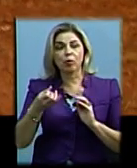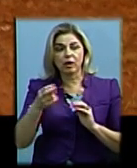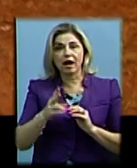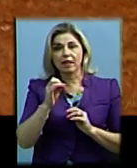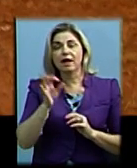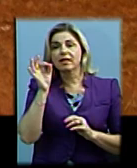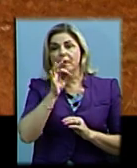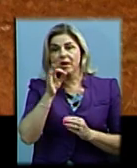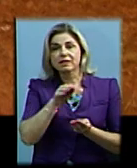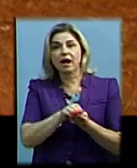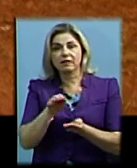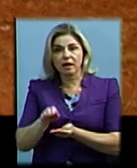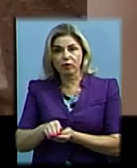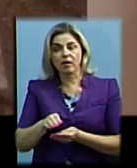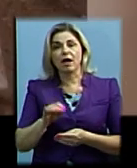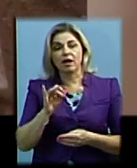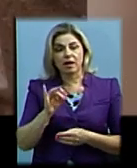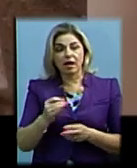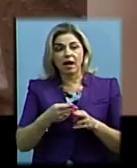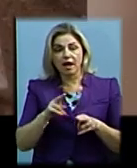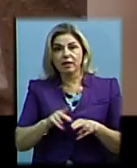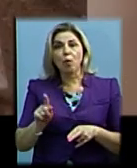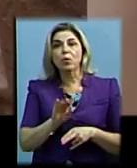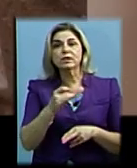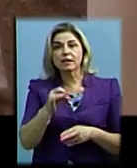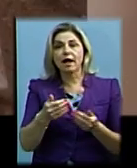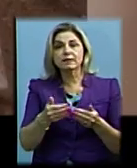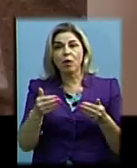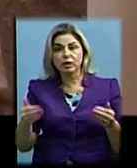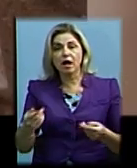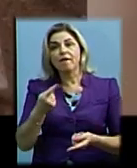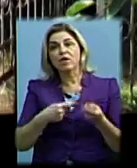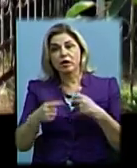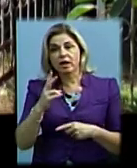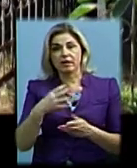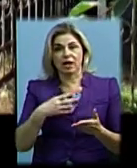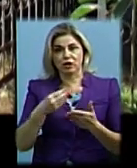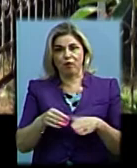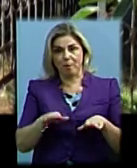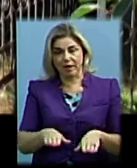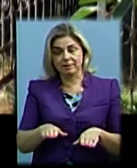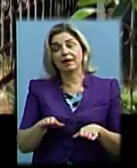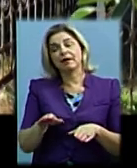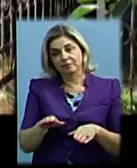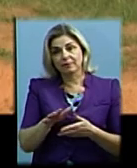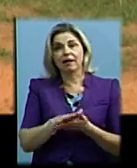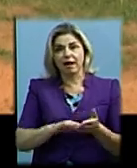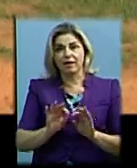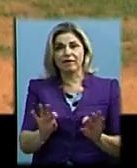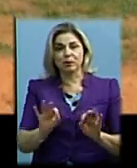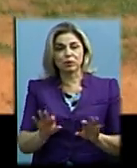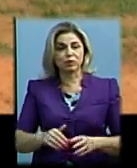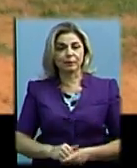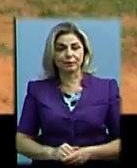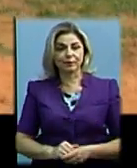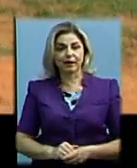кладовищі могильної плити. Чи стане вона музейним експонатом або ж повернеться на своє місце? Далі у випуску. Ось